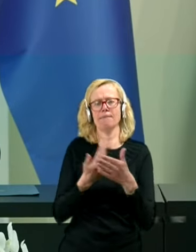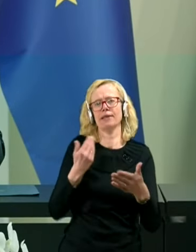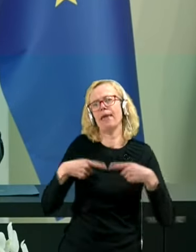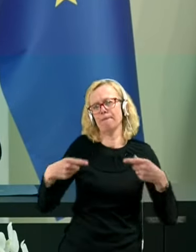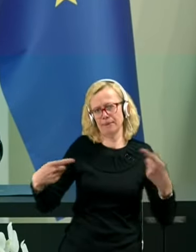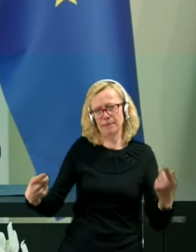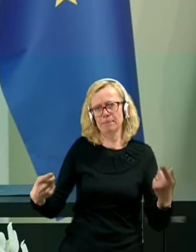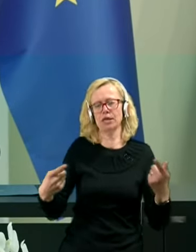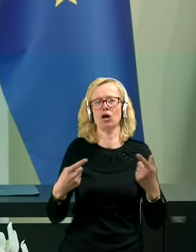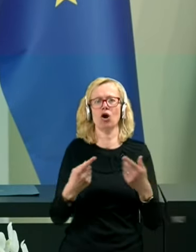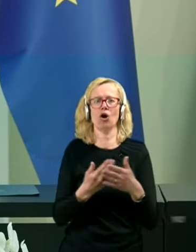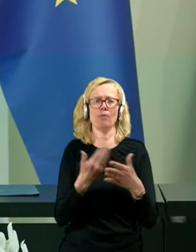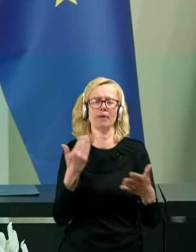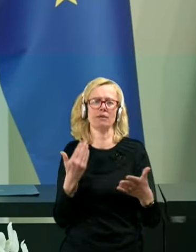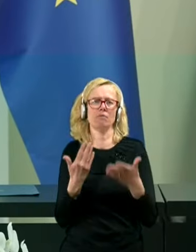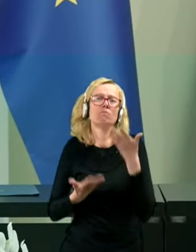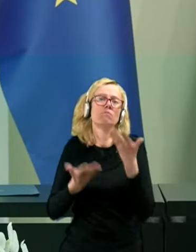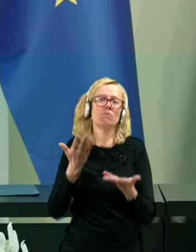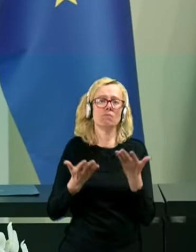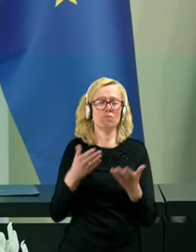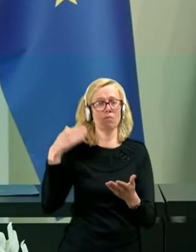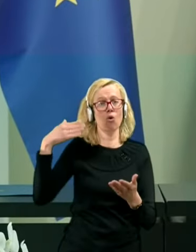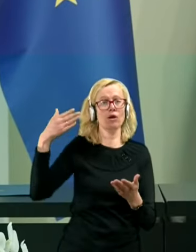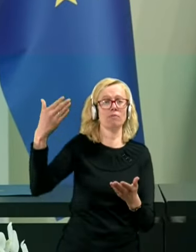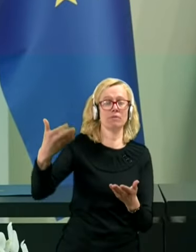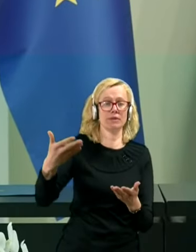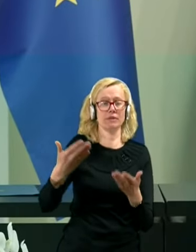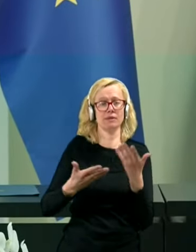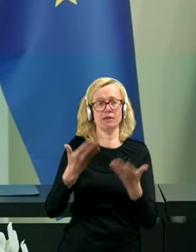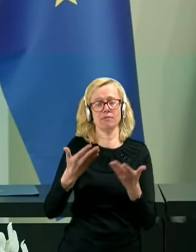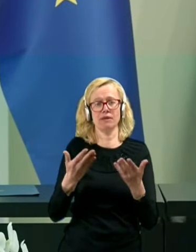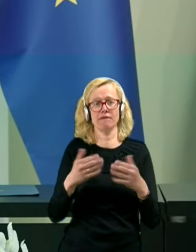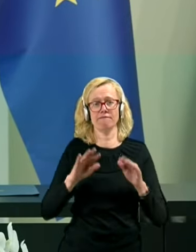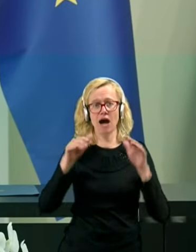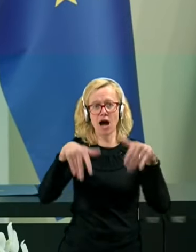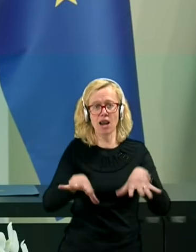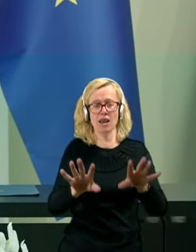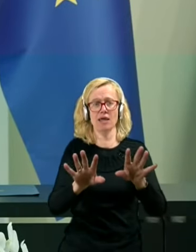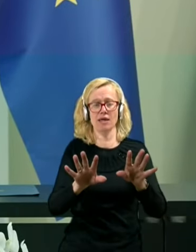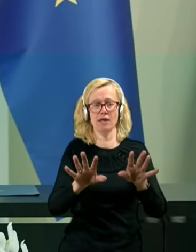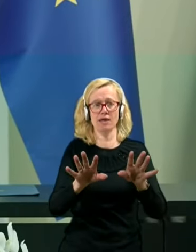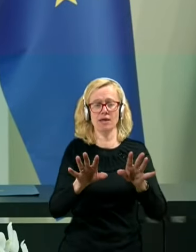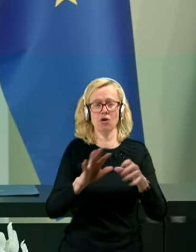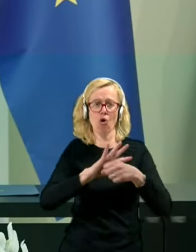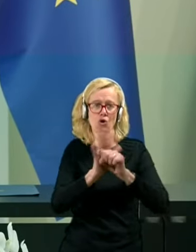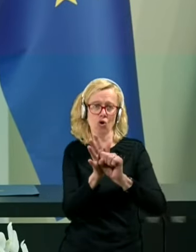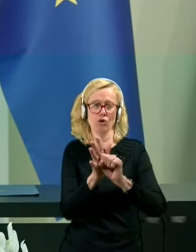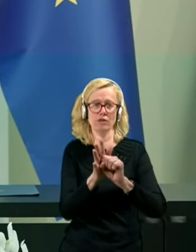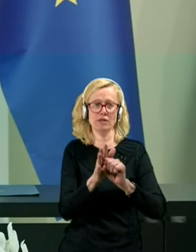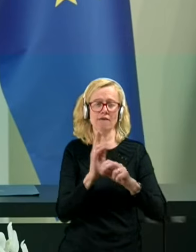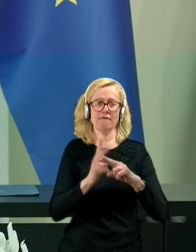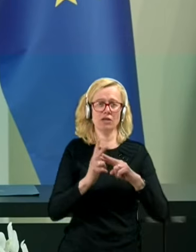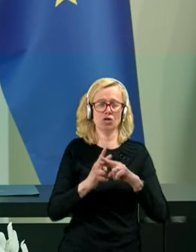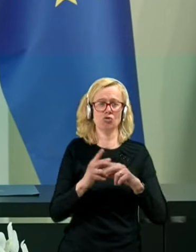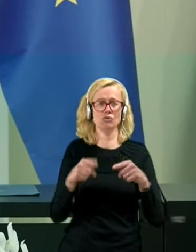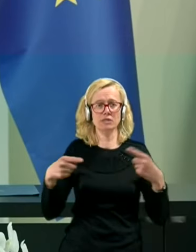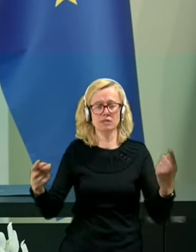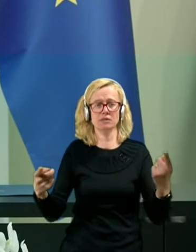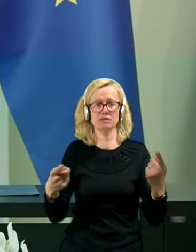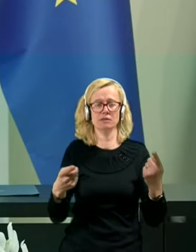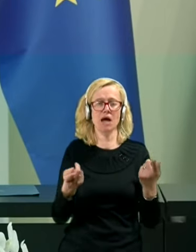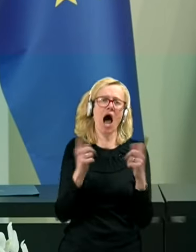morebitnimi prihodnimi vali, epidemije koronavirusa ali podobnimi preizkušnjami,